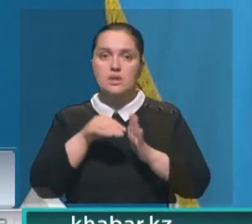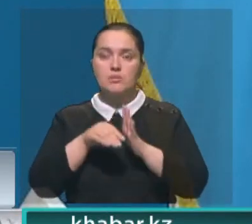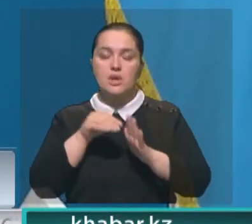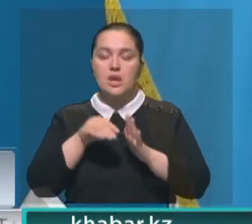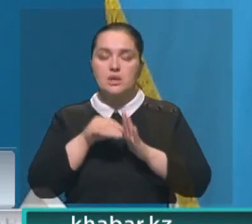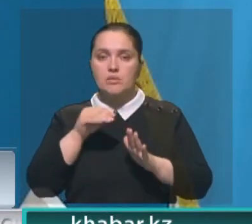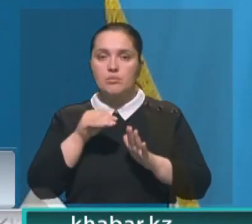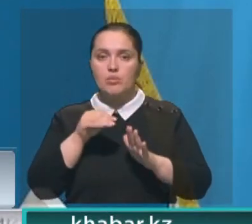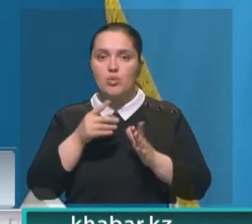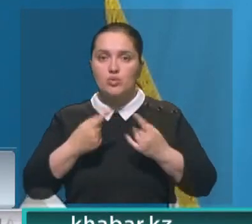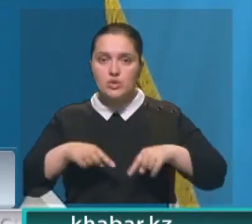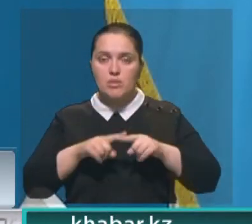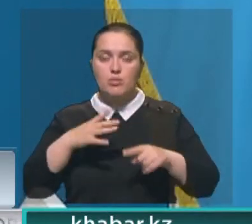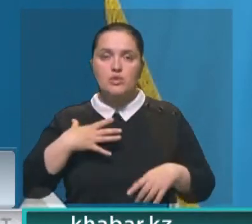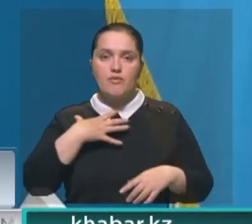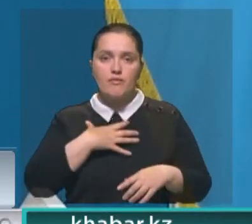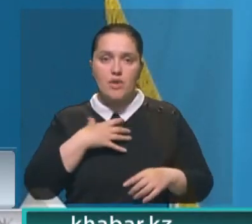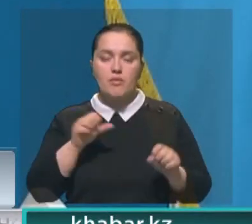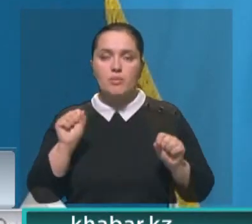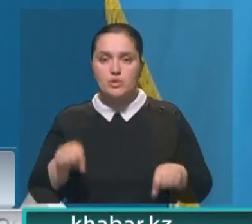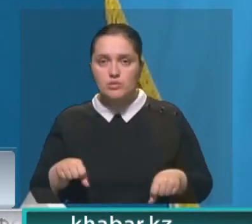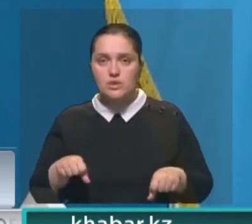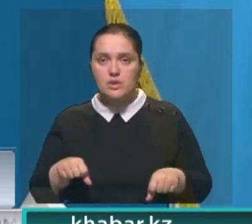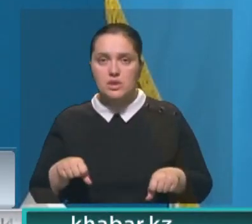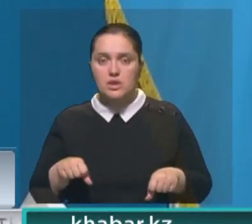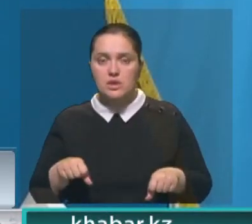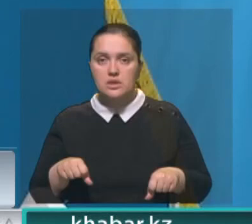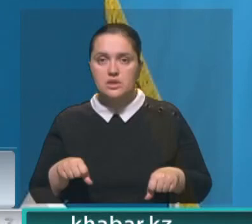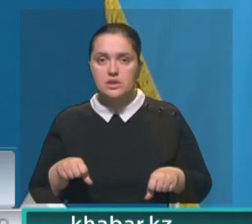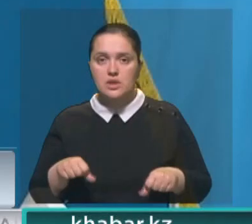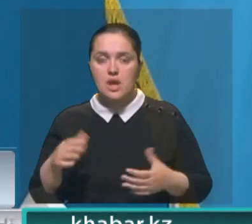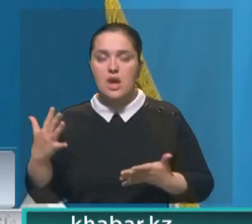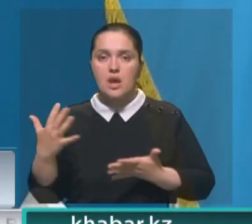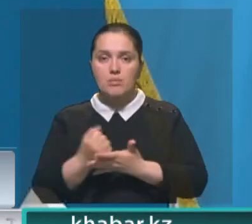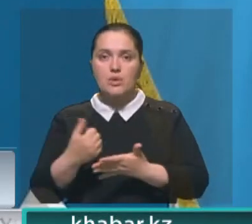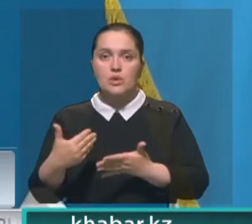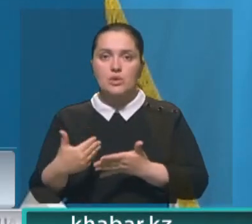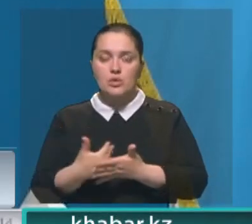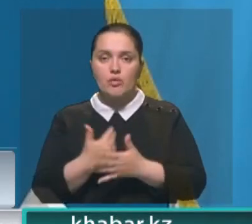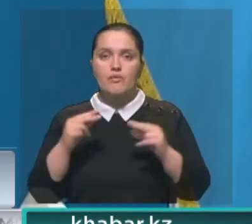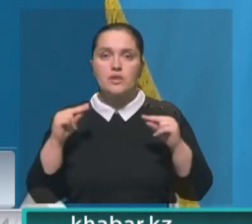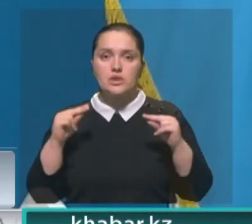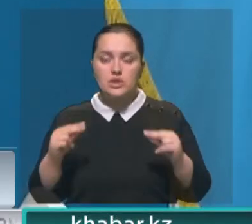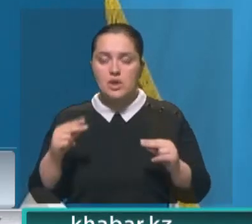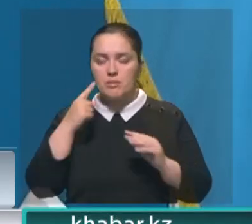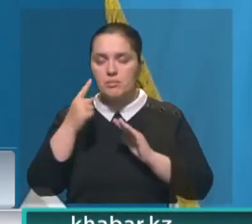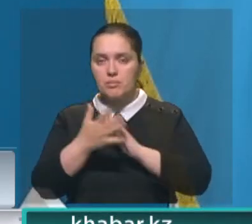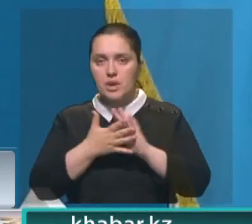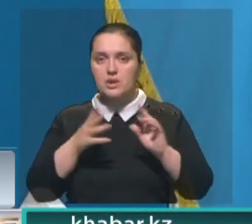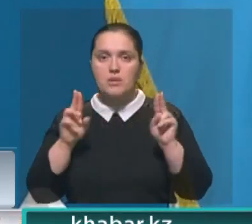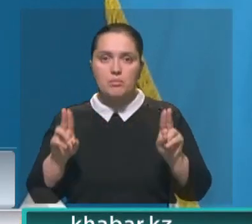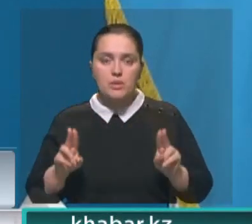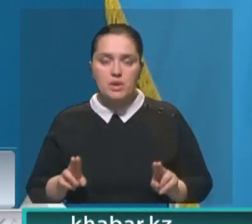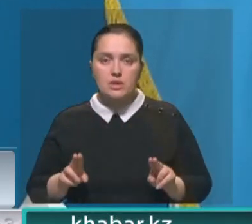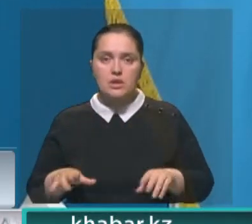участке станет важным и, возможно, решающим в определении новых, честных и понятных правил